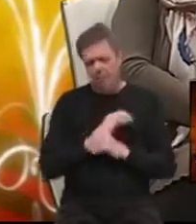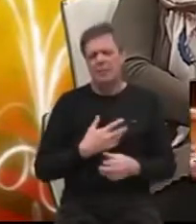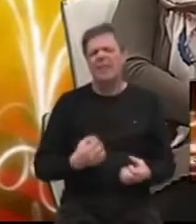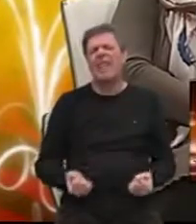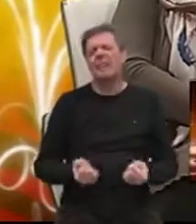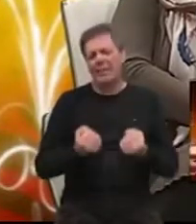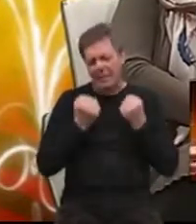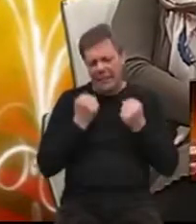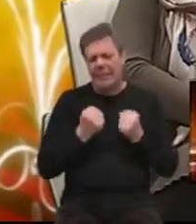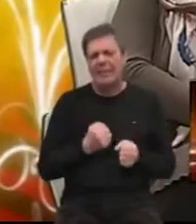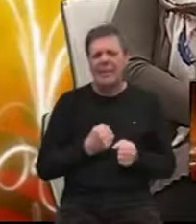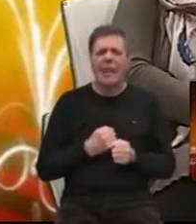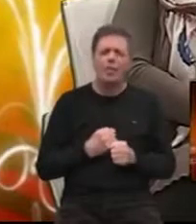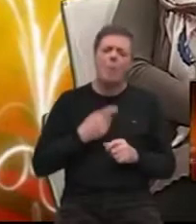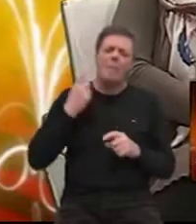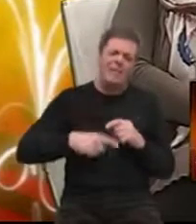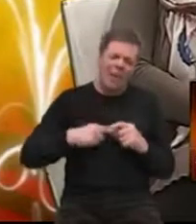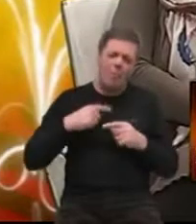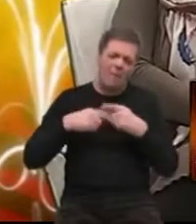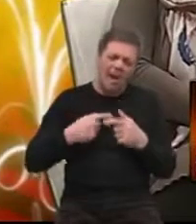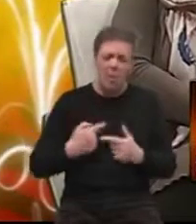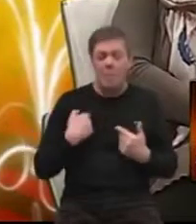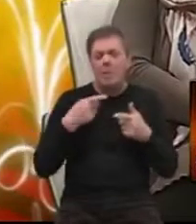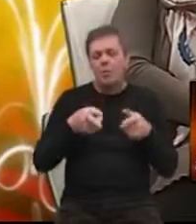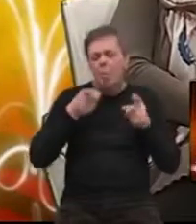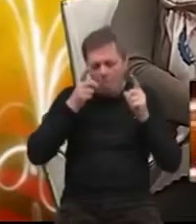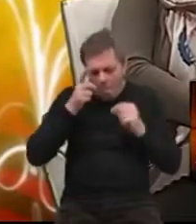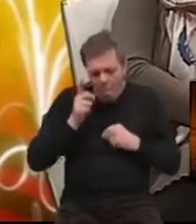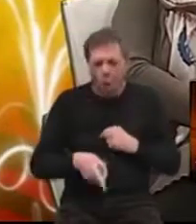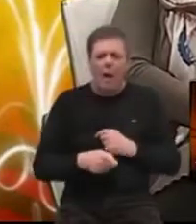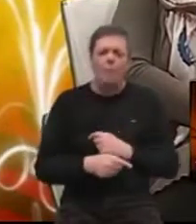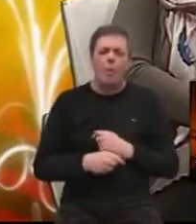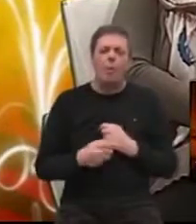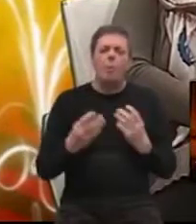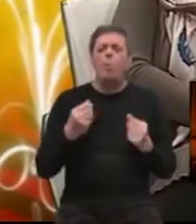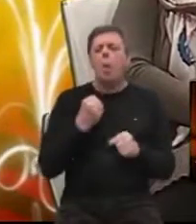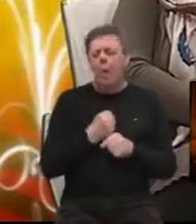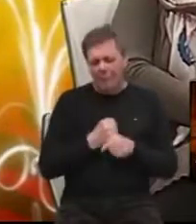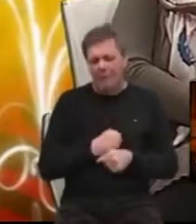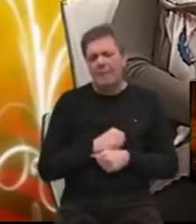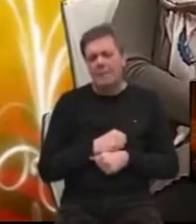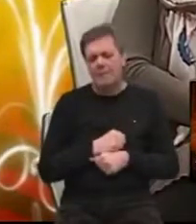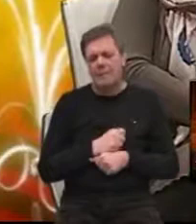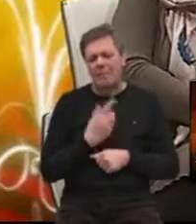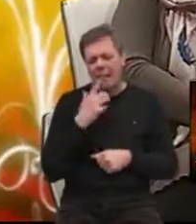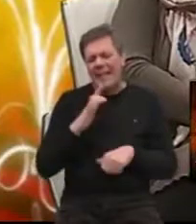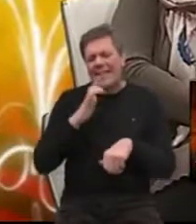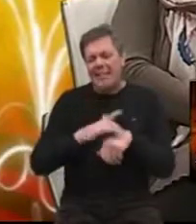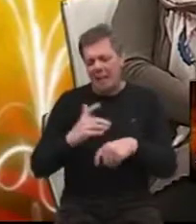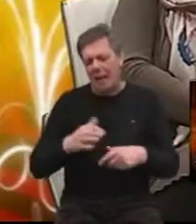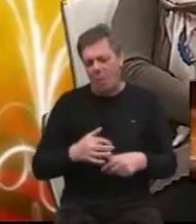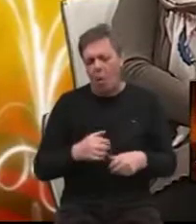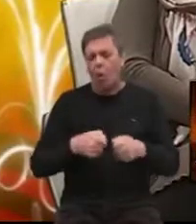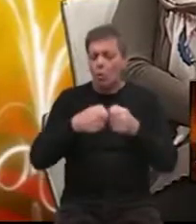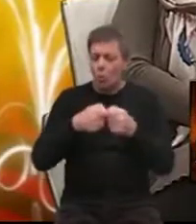sa teškom zadnjom fazom. I mi tu moramo jako puno napraviti da senzibiliziramo